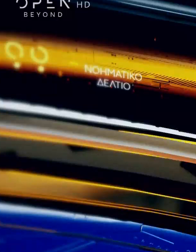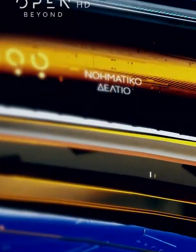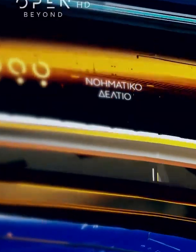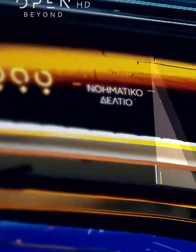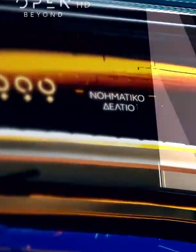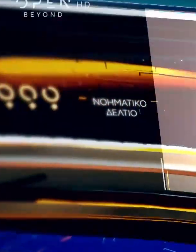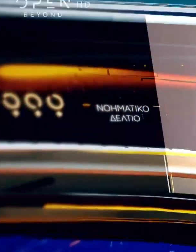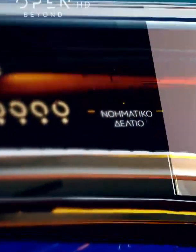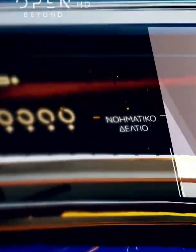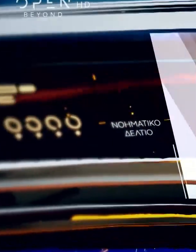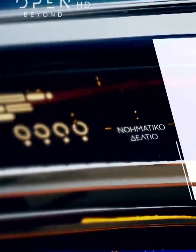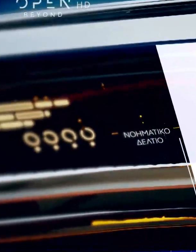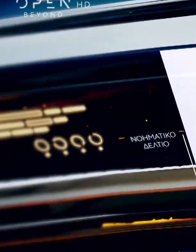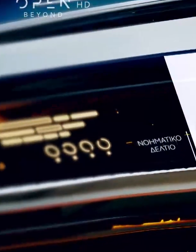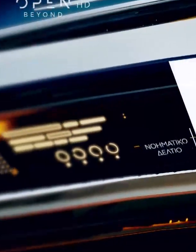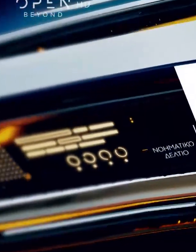Ωραία.